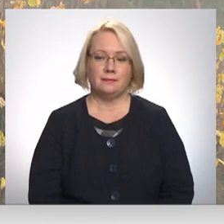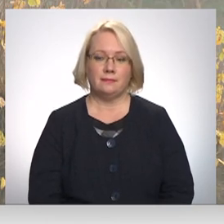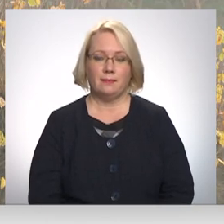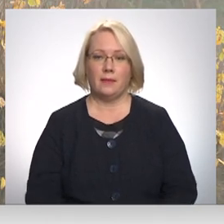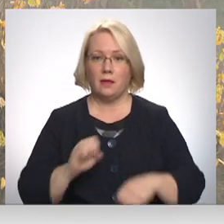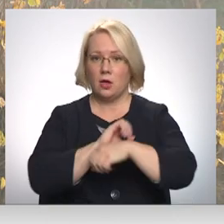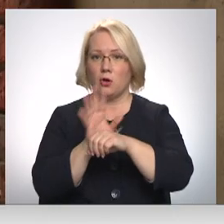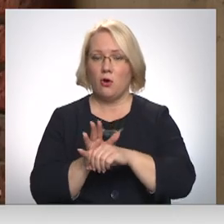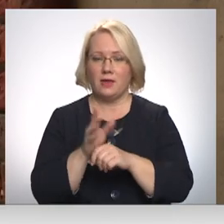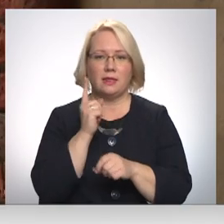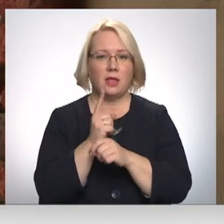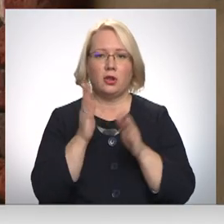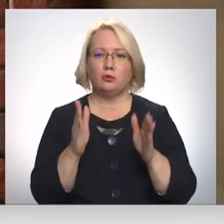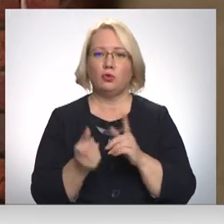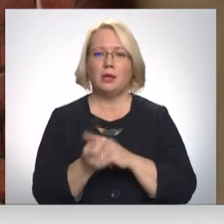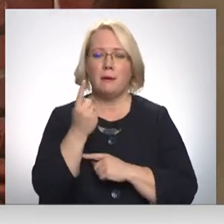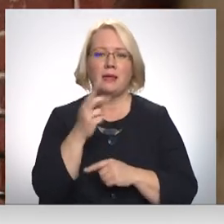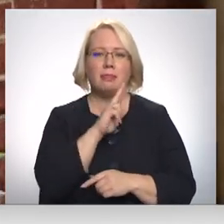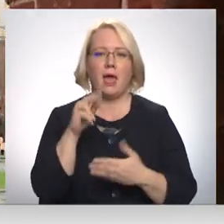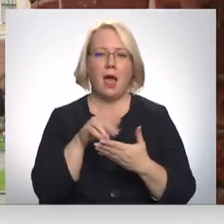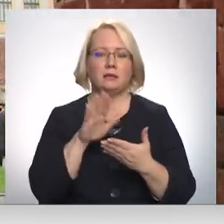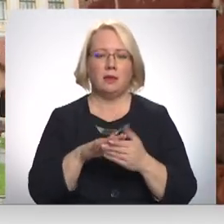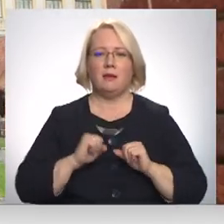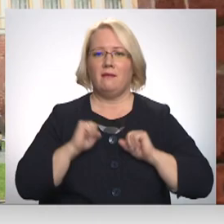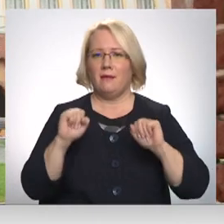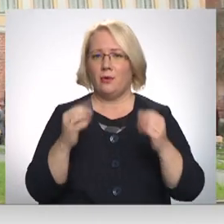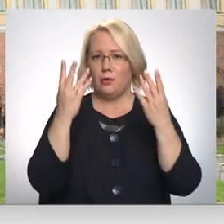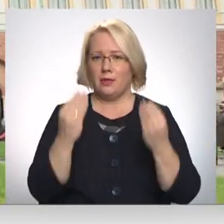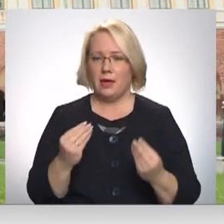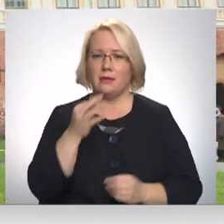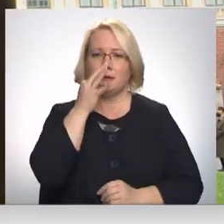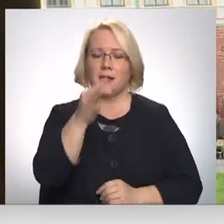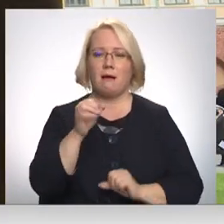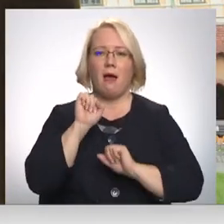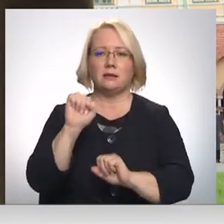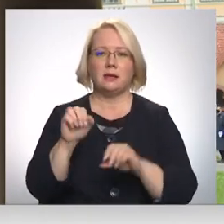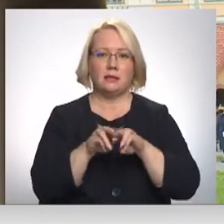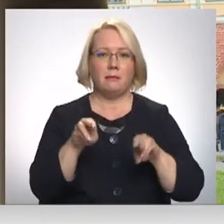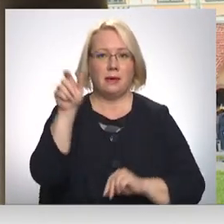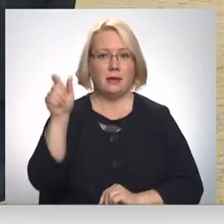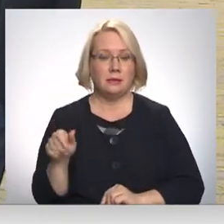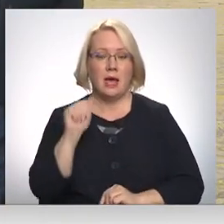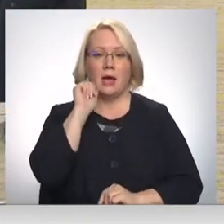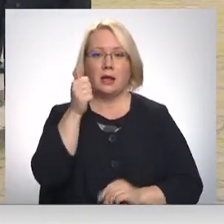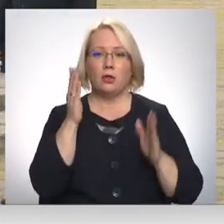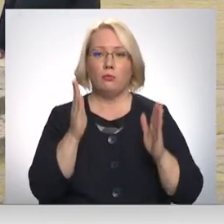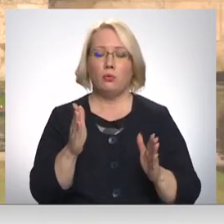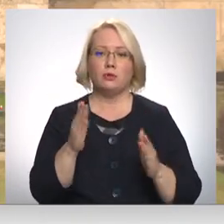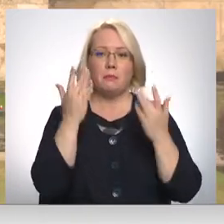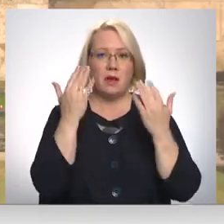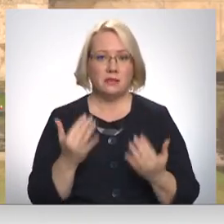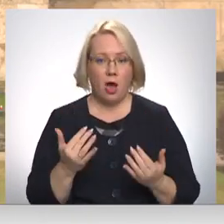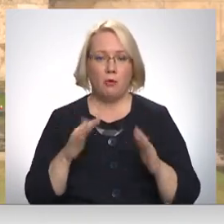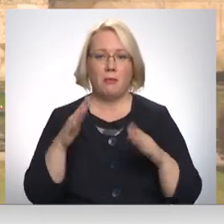Pandēmija nedrīkst būt iemesls neatdzīmēt Lāčplēša dienu, uzsvar aizsardzības ministrs. Rīt pardzēt vairāk pasākumi, taču